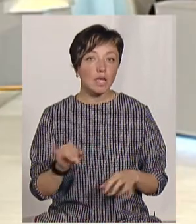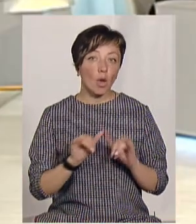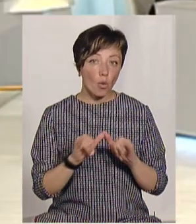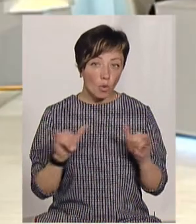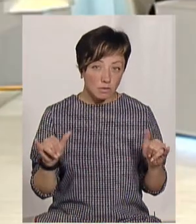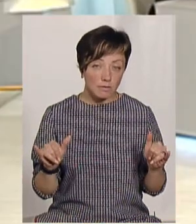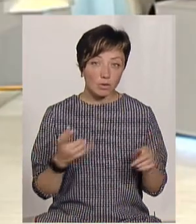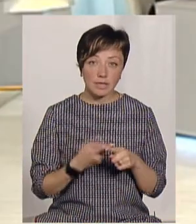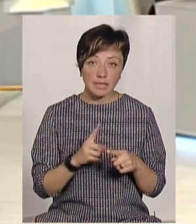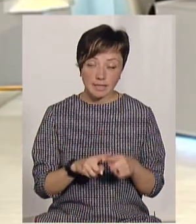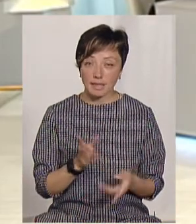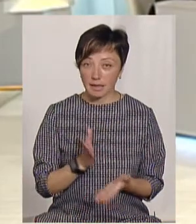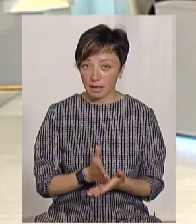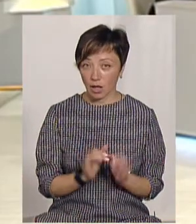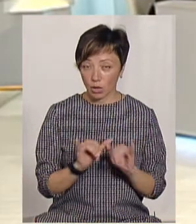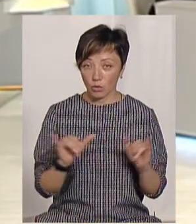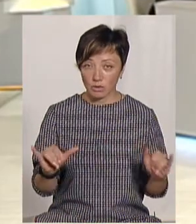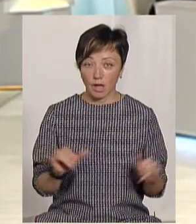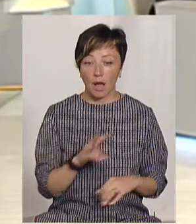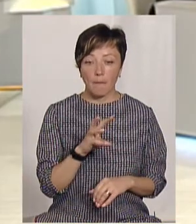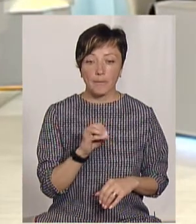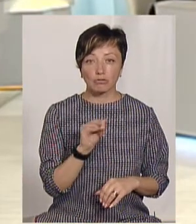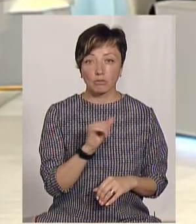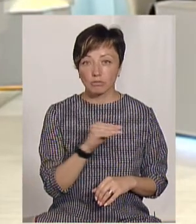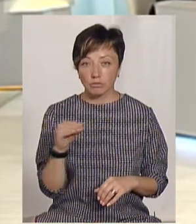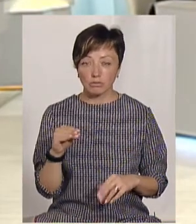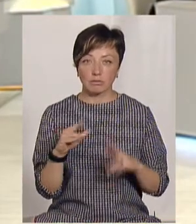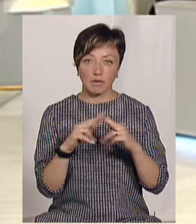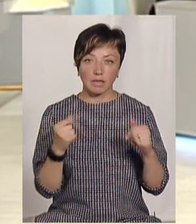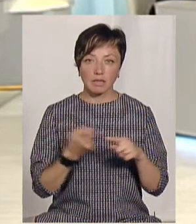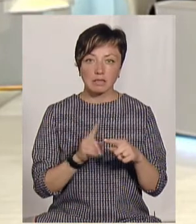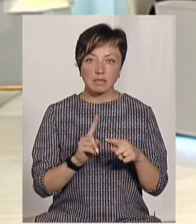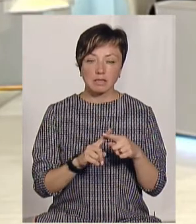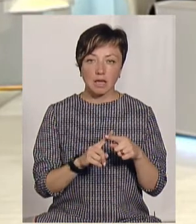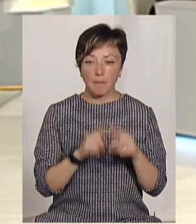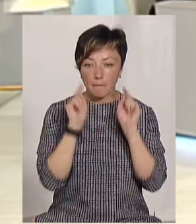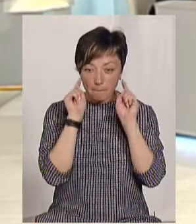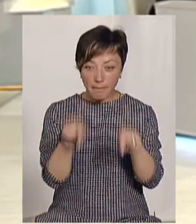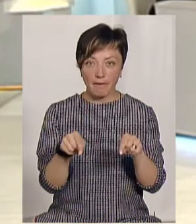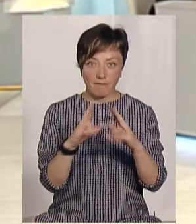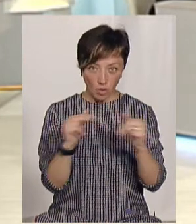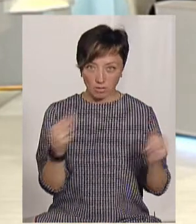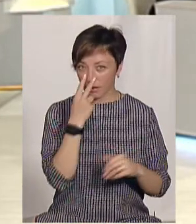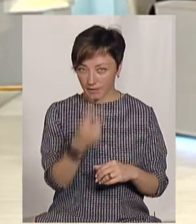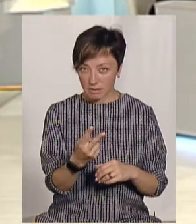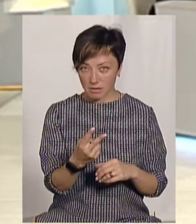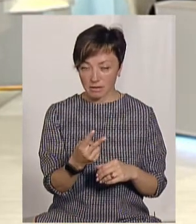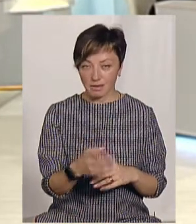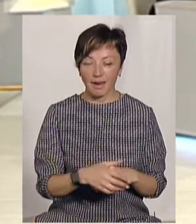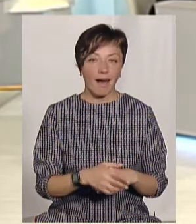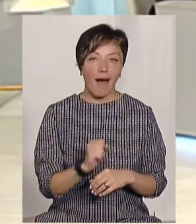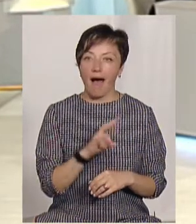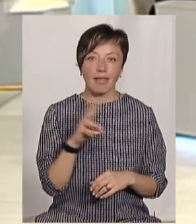розвиток, бо це є розвиток. Меджибільська фортеця – це магніт. Їдуть на Меджибільську фортецю дивитися там,